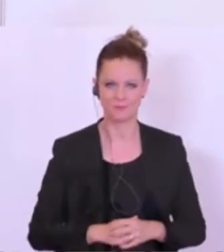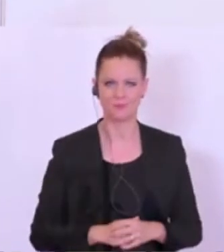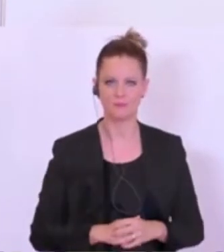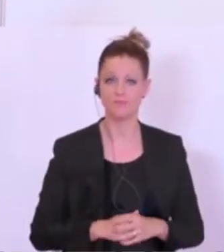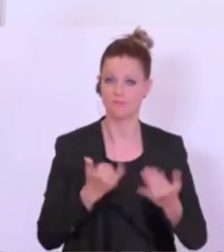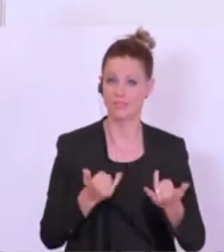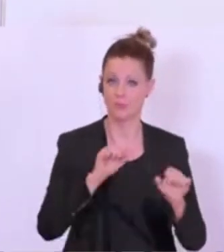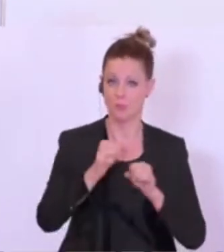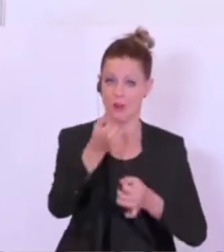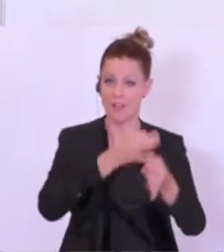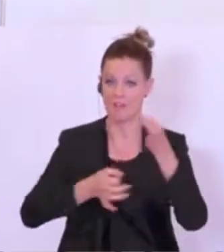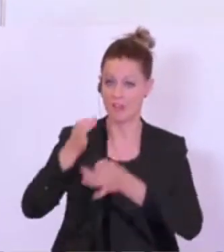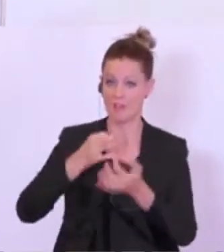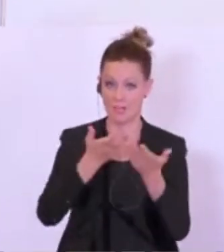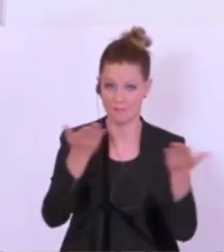um Ihre Fragen bitten.